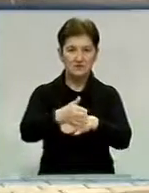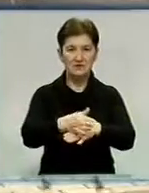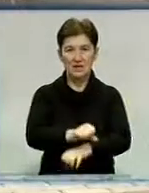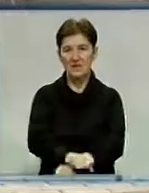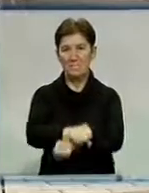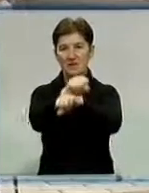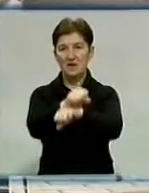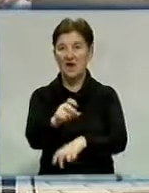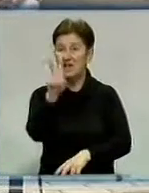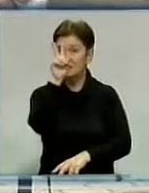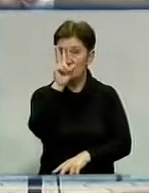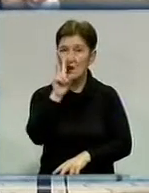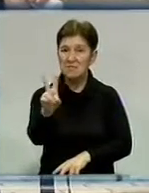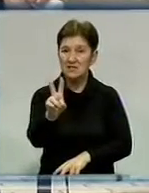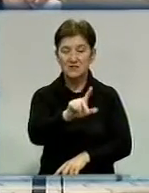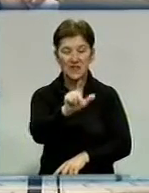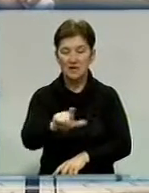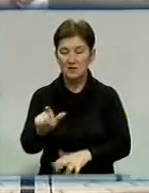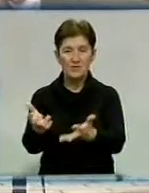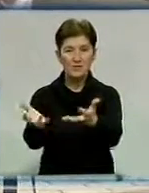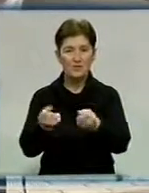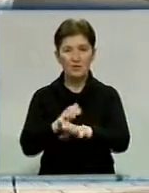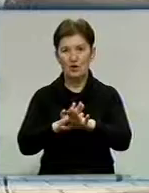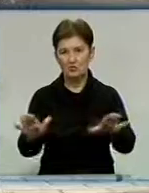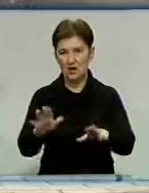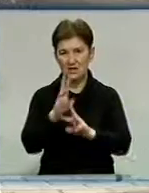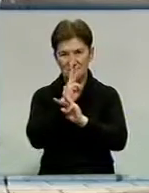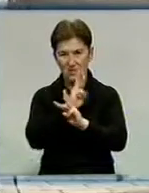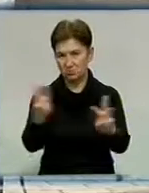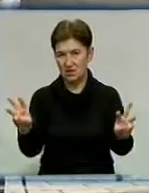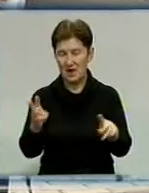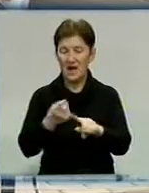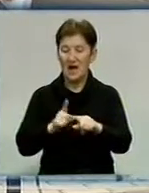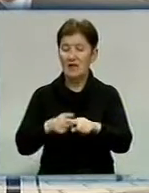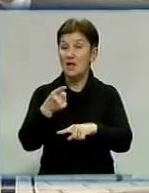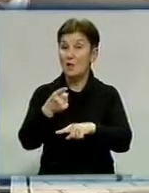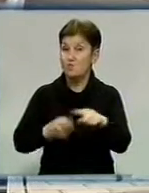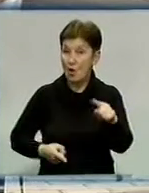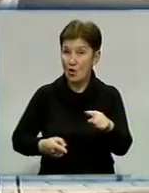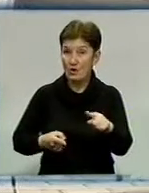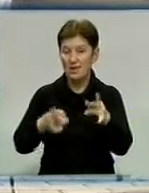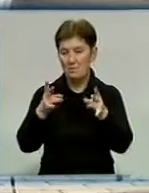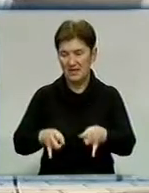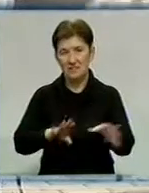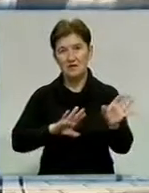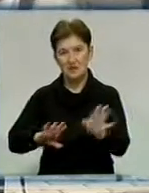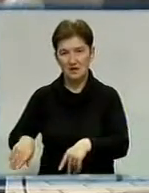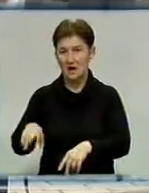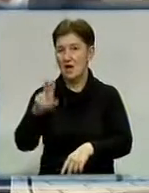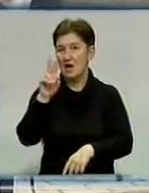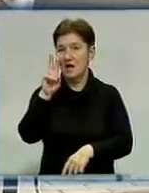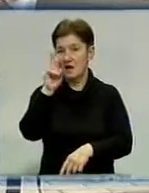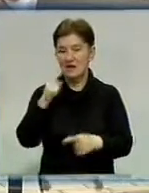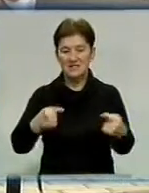місяці колектив не отримують зарплату. Це півбіди. Два місяці ми не фінансуємося.